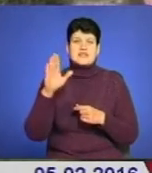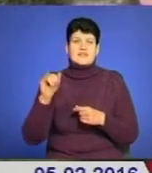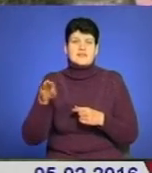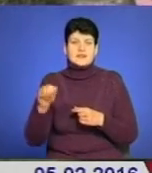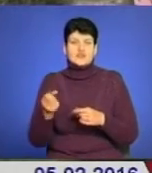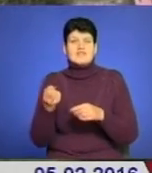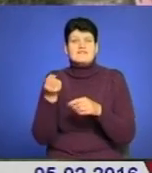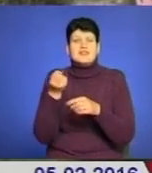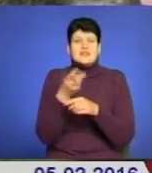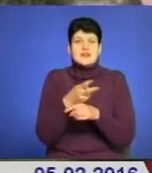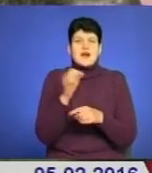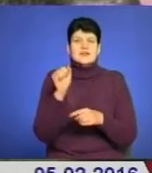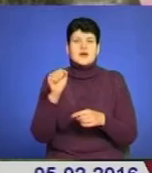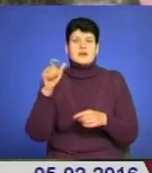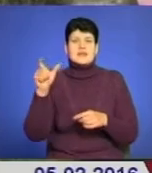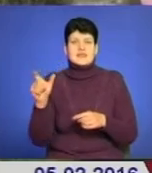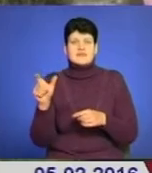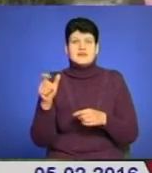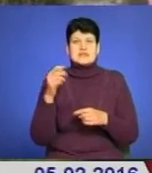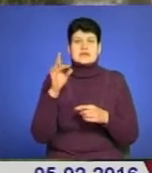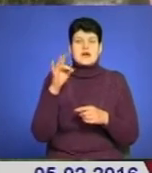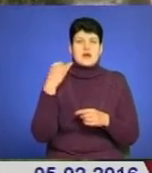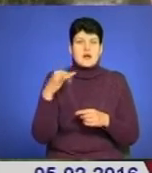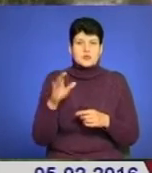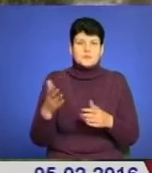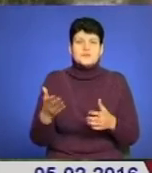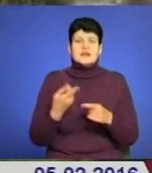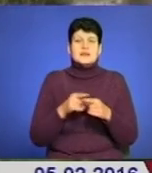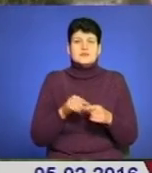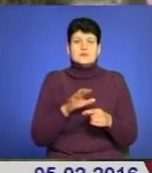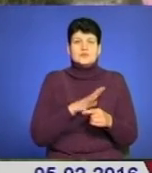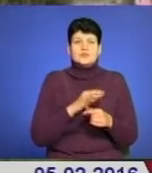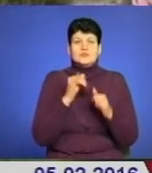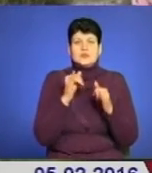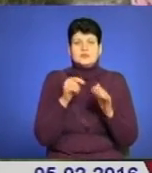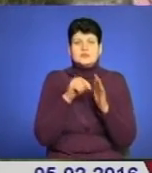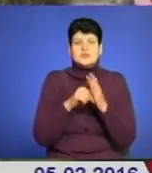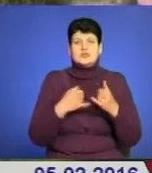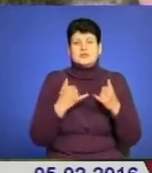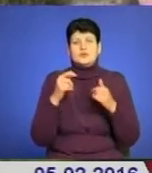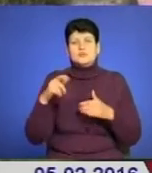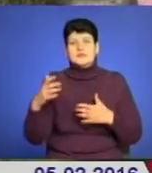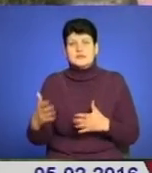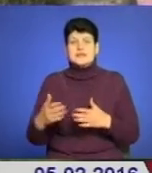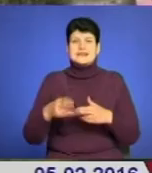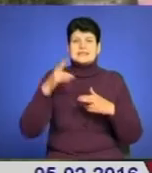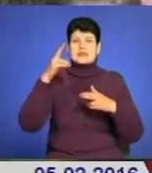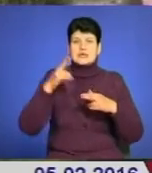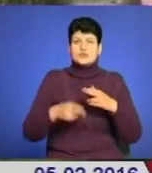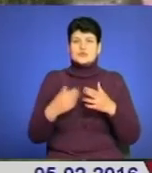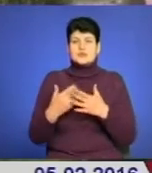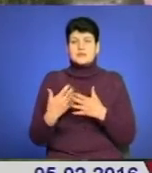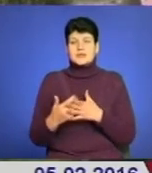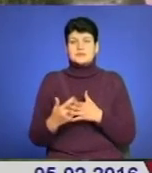вигнання Адама є в Ізраїв. Це був певний вихід, який мав, по суті, негативне значення для людини. І завершуючи, наприклад,